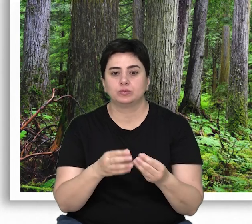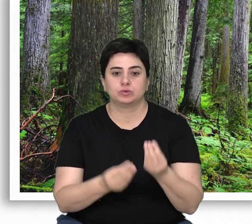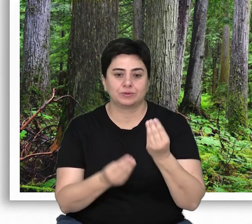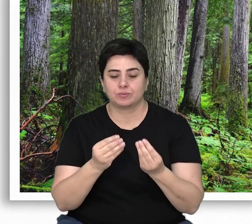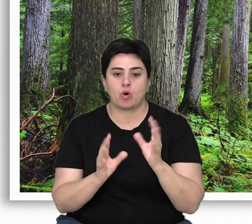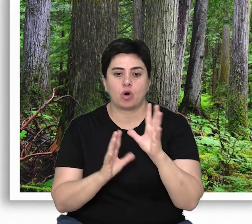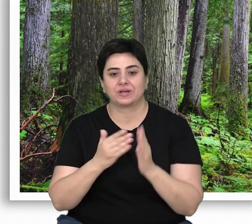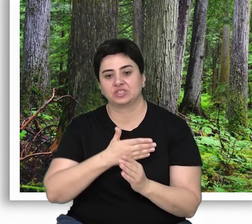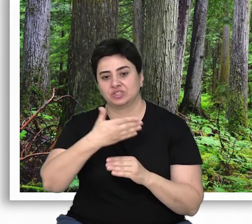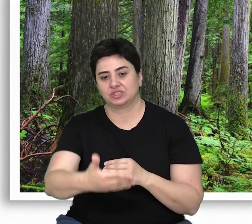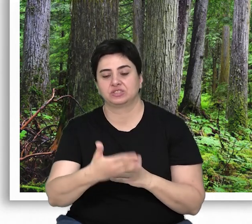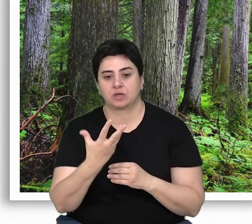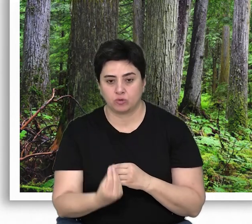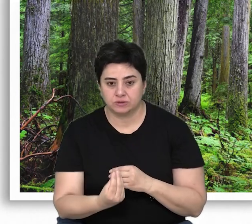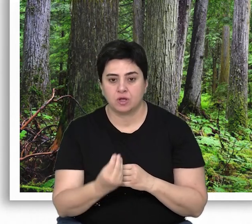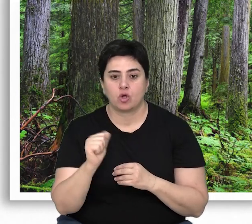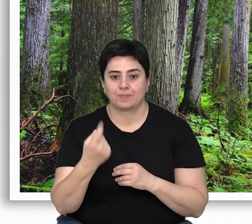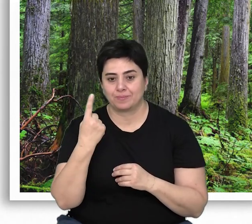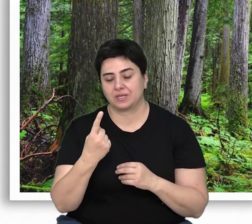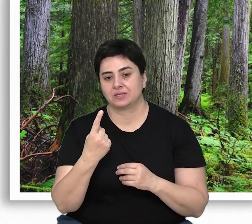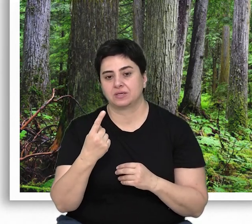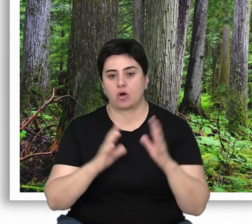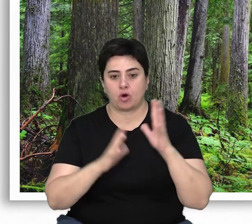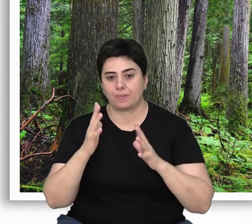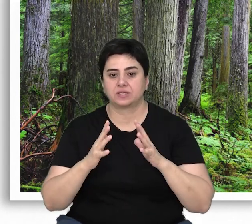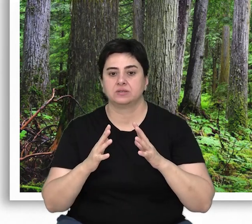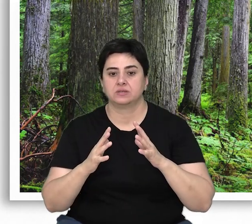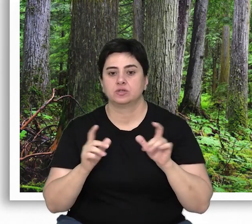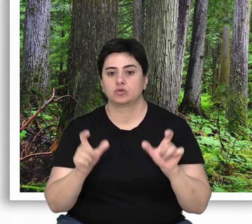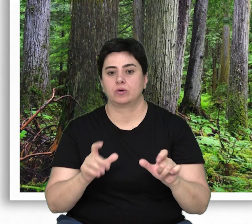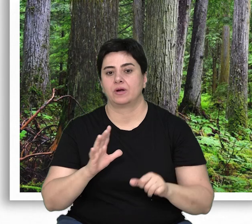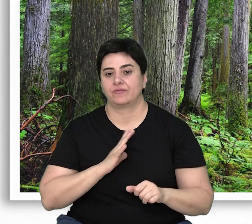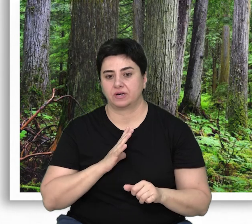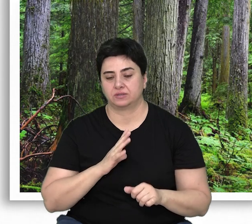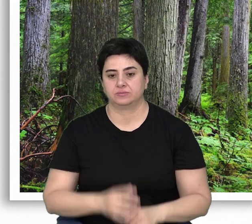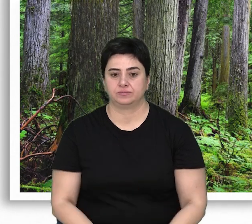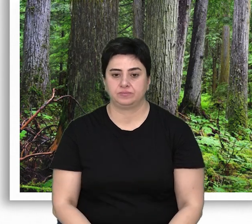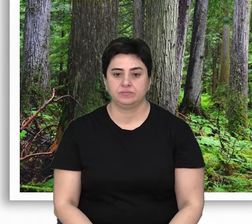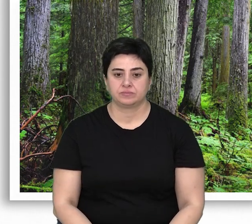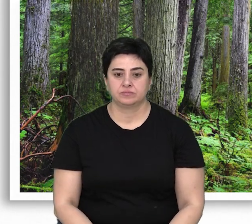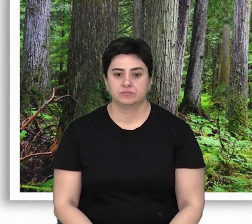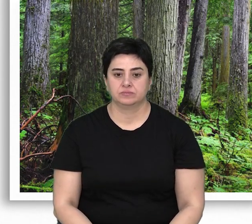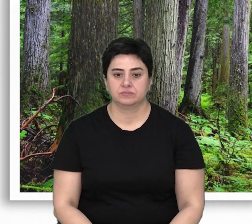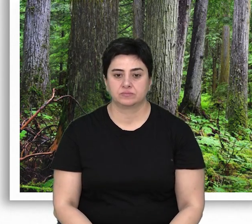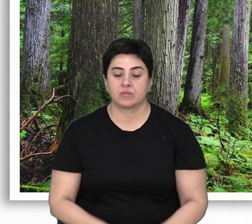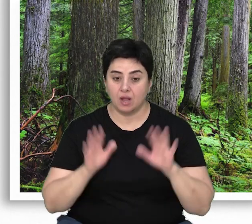üretim ormanı dışında değerlendirmesiyle önemli bir miktar orman zaten koruma altına alınmış olacaktır.